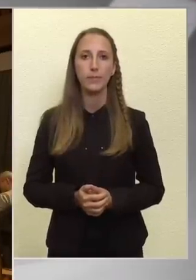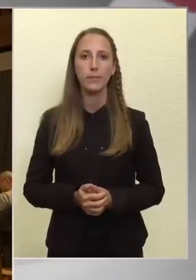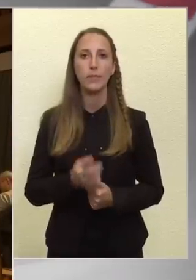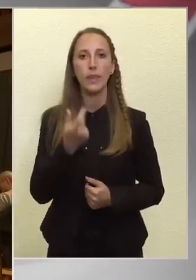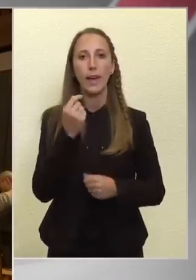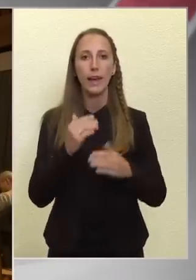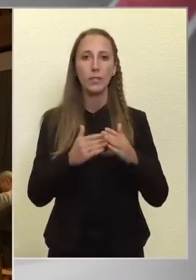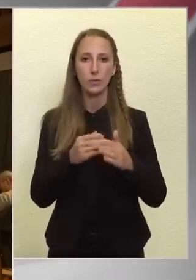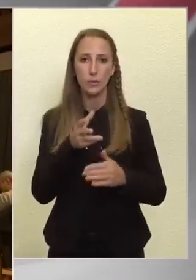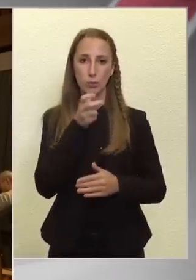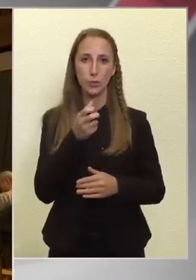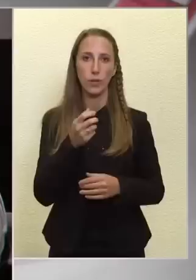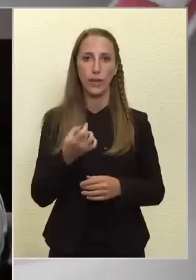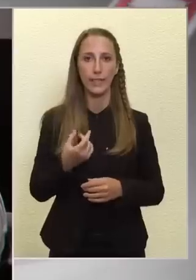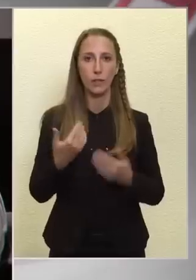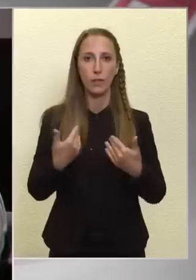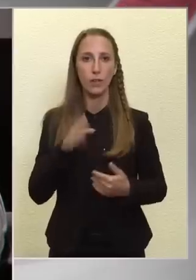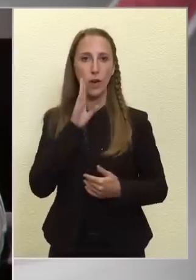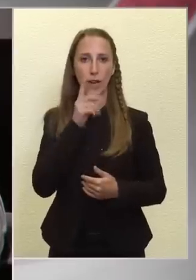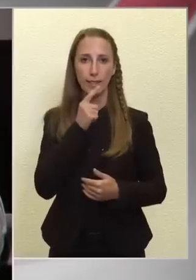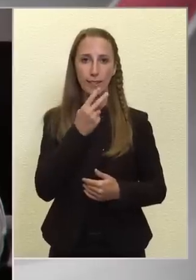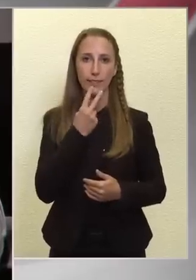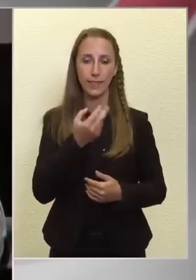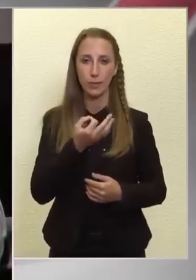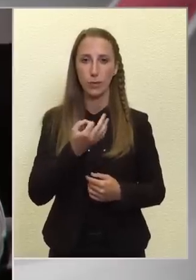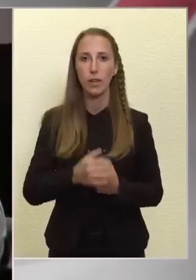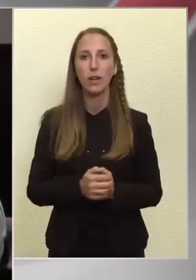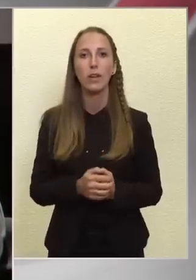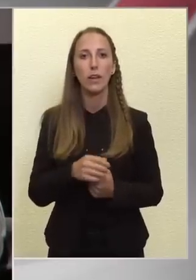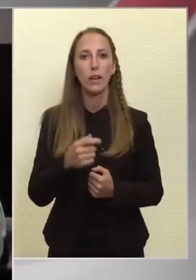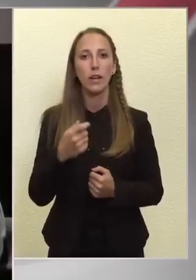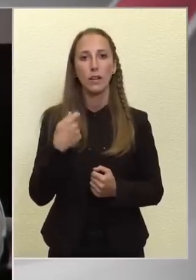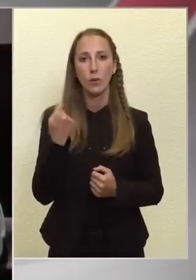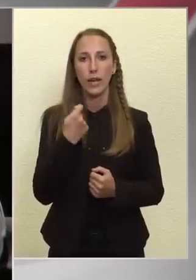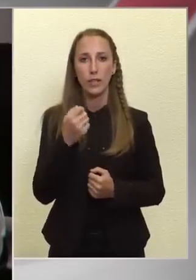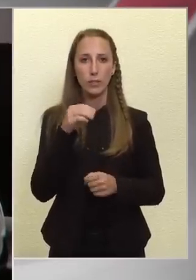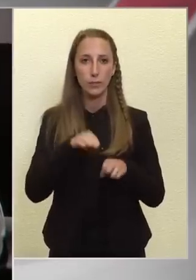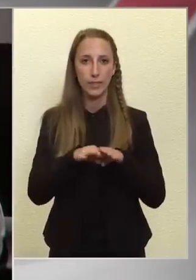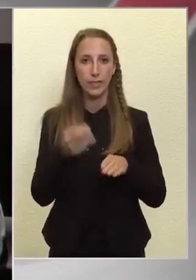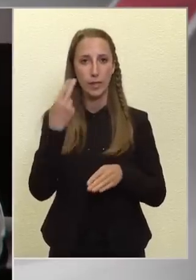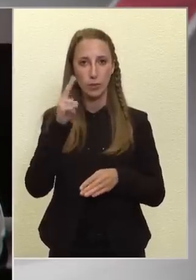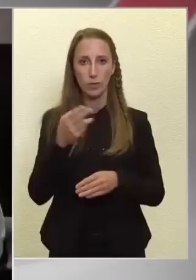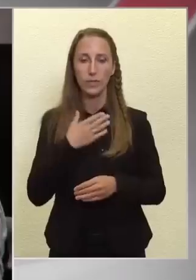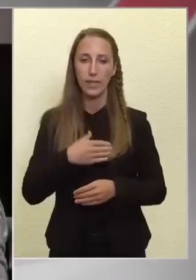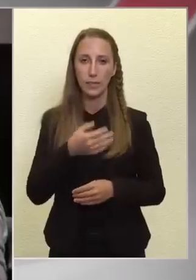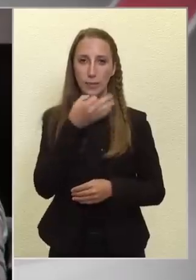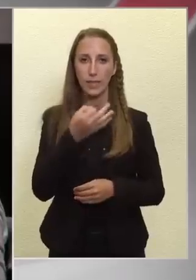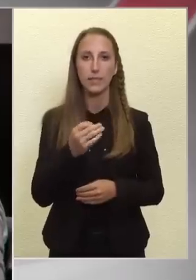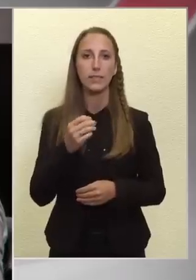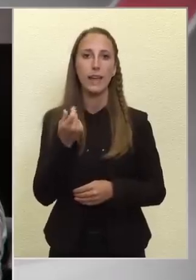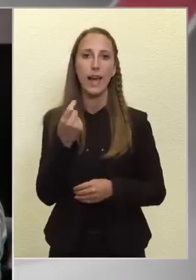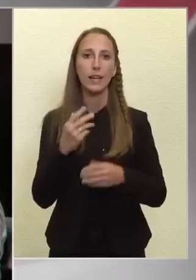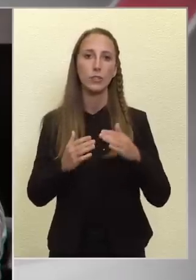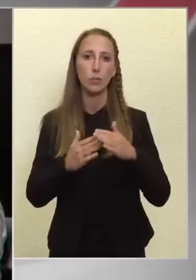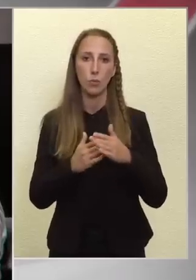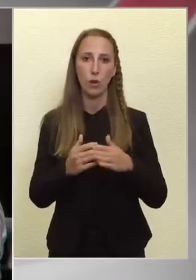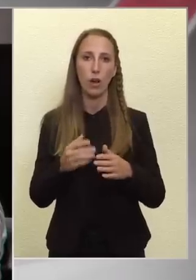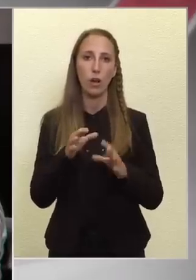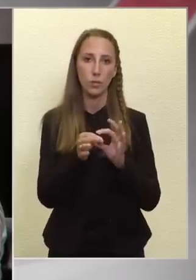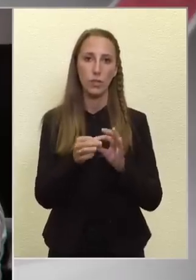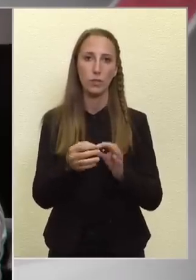Csúaj Ildikú vagyok az Átévé-től, és Gulyás miniszter úrtól szeretném kérdezni az ástoppokkal kapcsolatos döntésről,